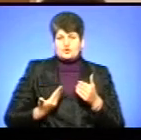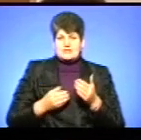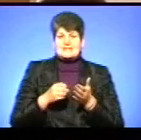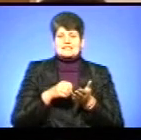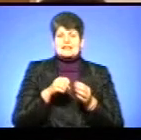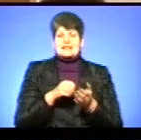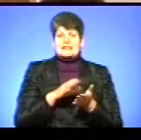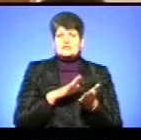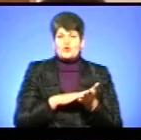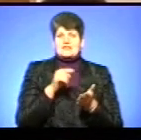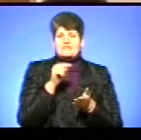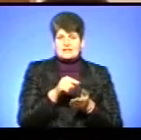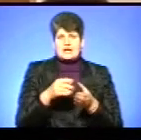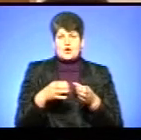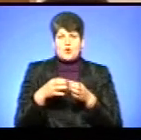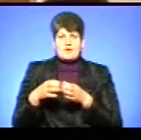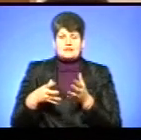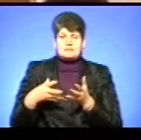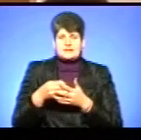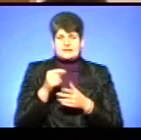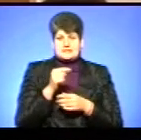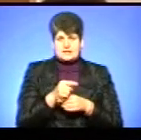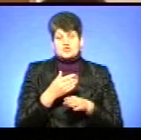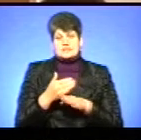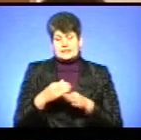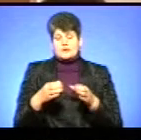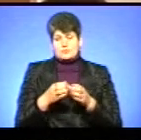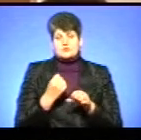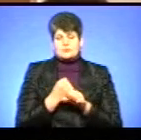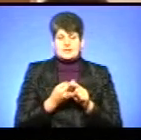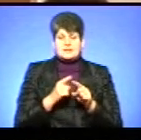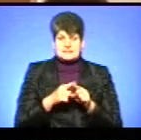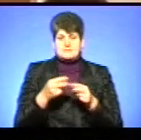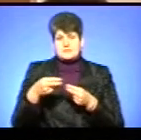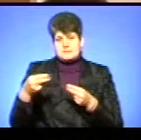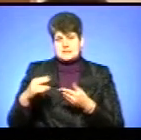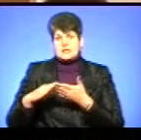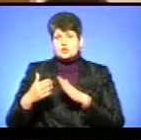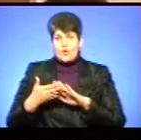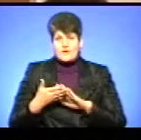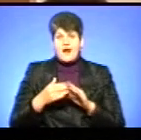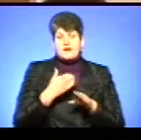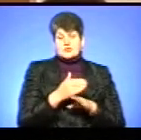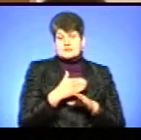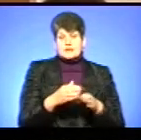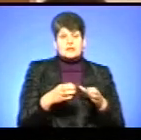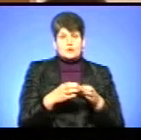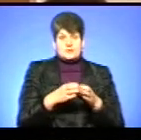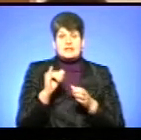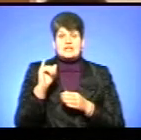в тих громадах, і сплачувати за них. Частина громад здійснила це своє право, заключила договори. Частина громад, зокрема